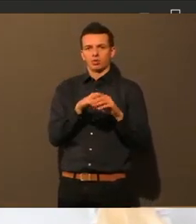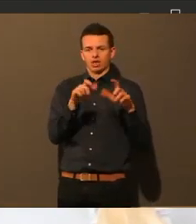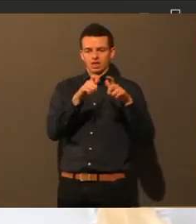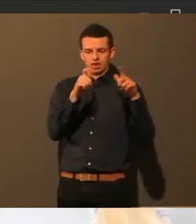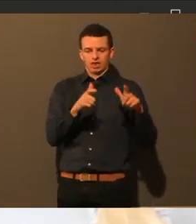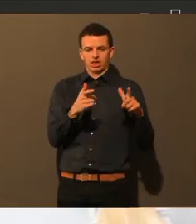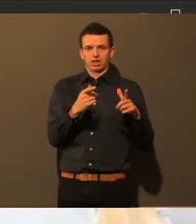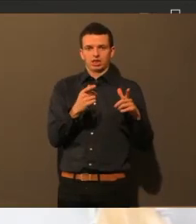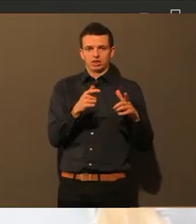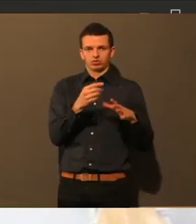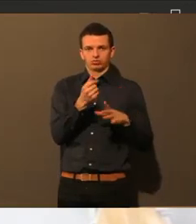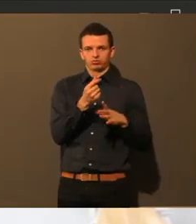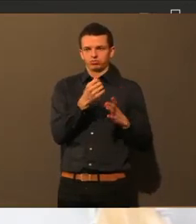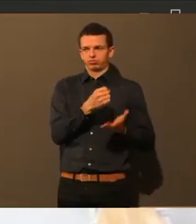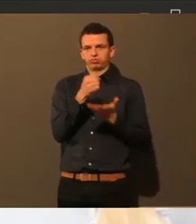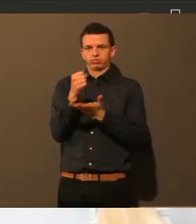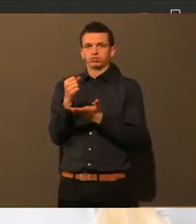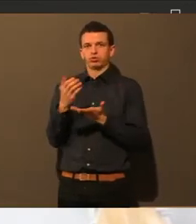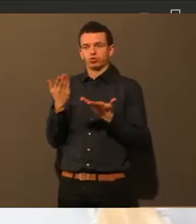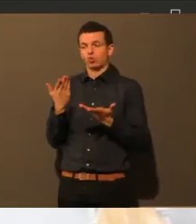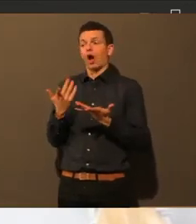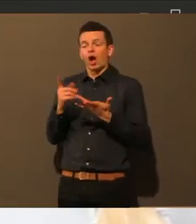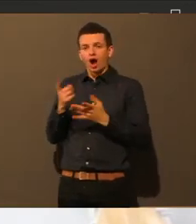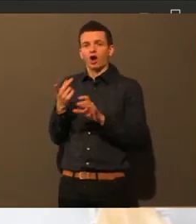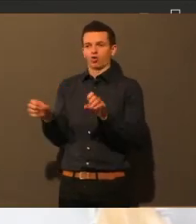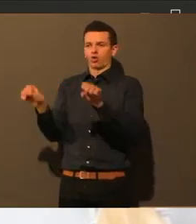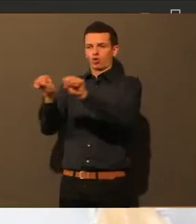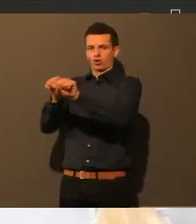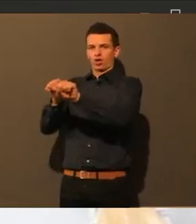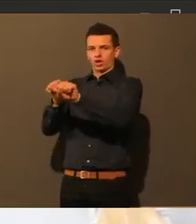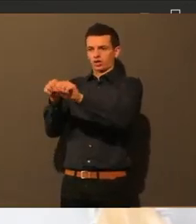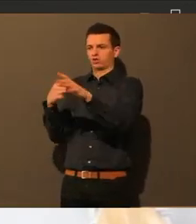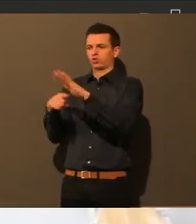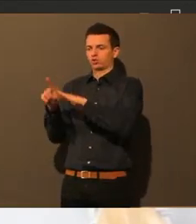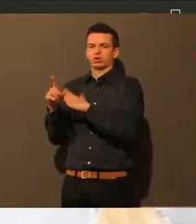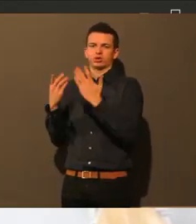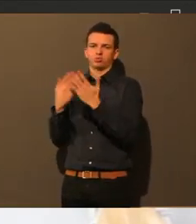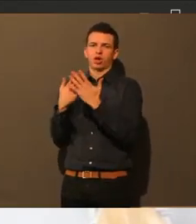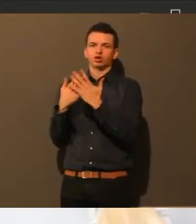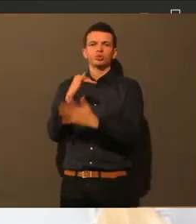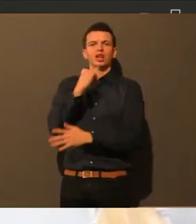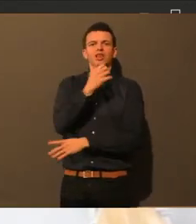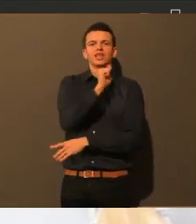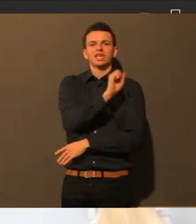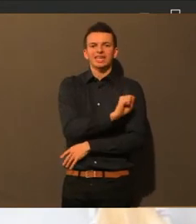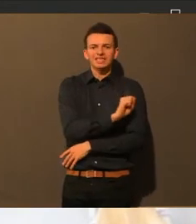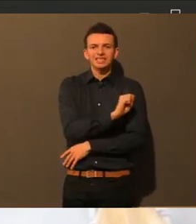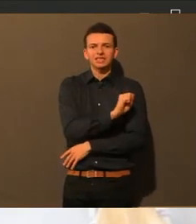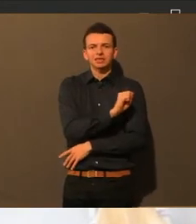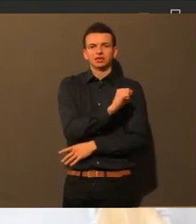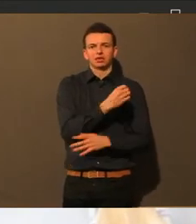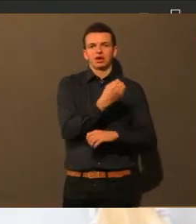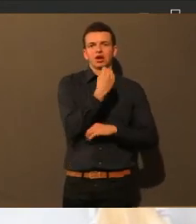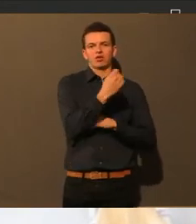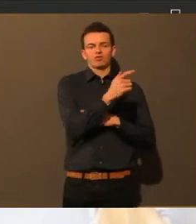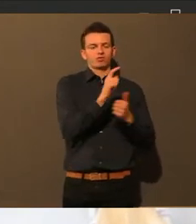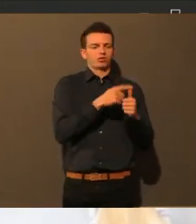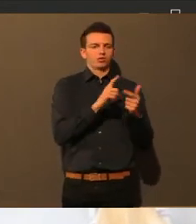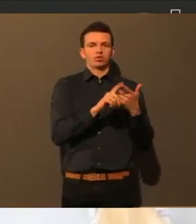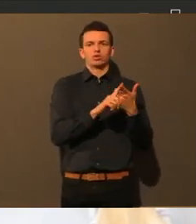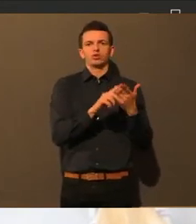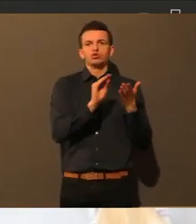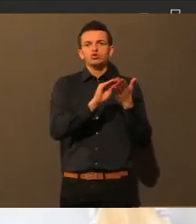online. Aber auch da kann man sich über die Schulleitung oder die JAS-Kräfte oder auch direkt an Kali-Du via